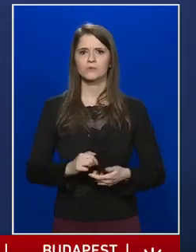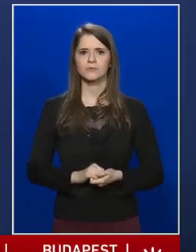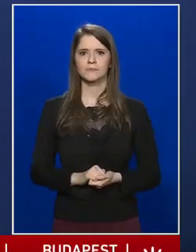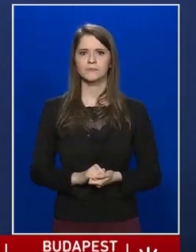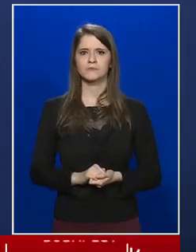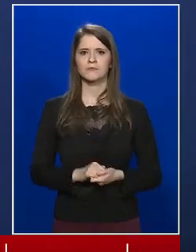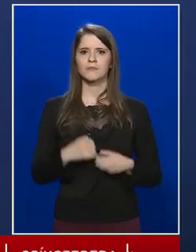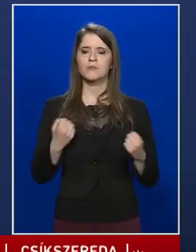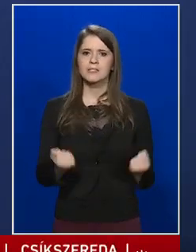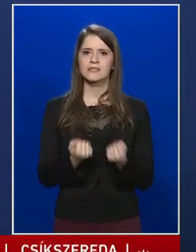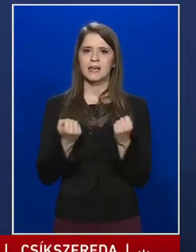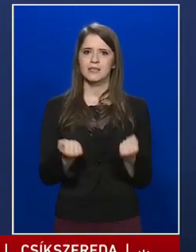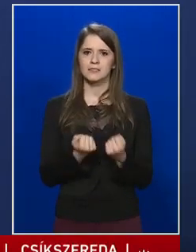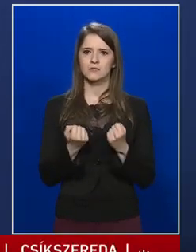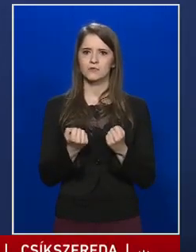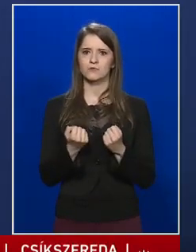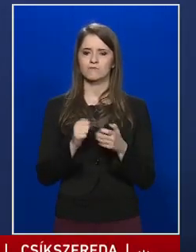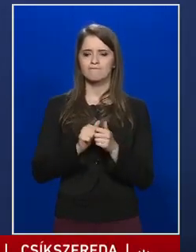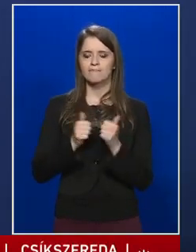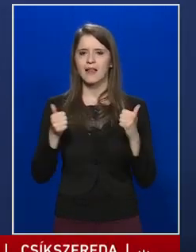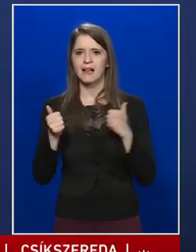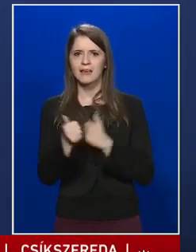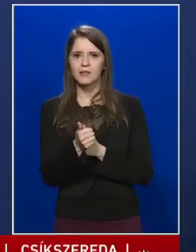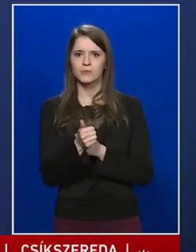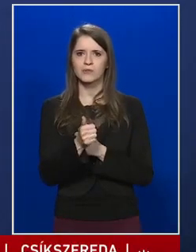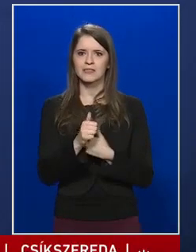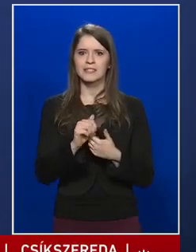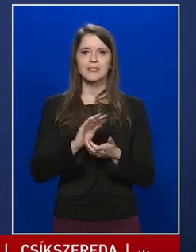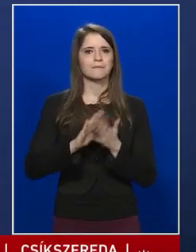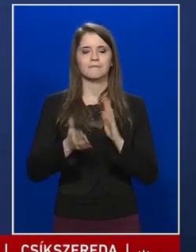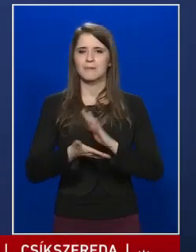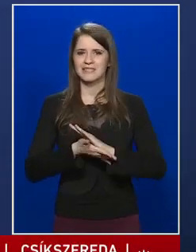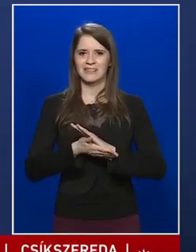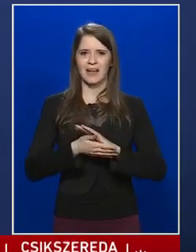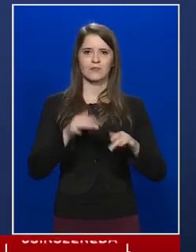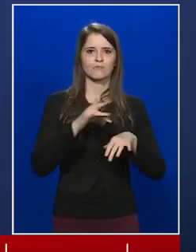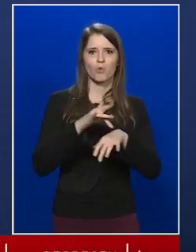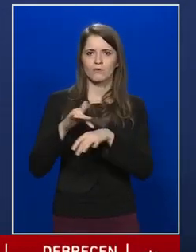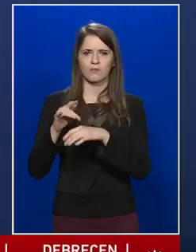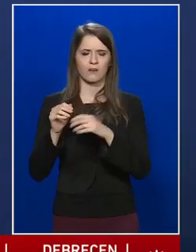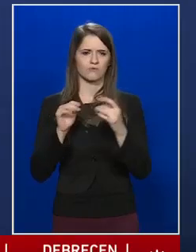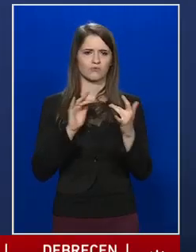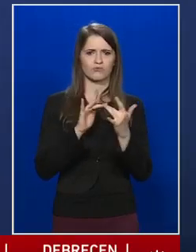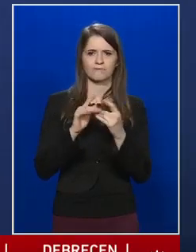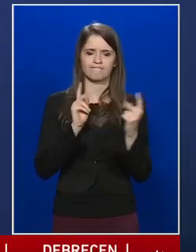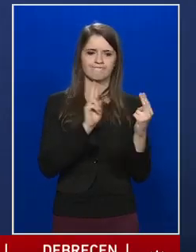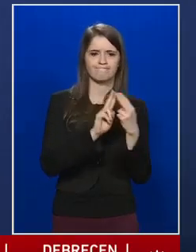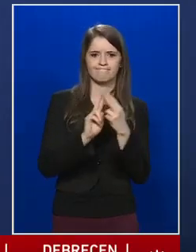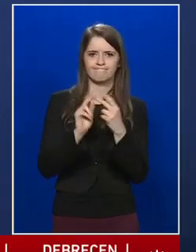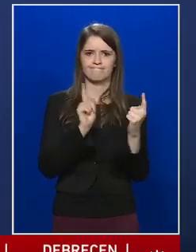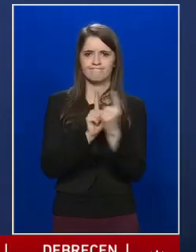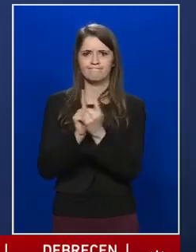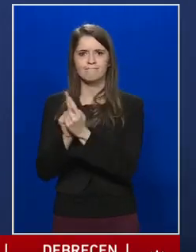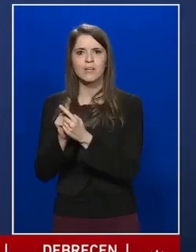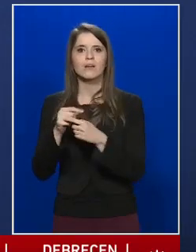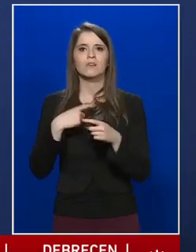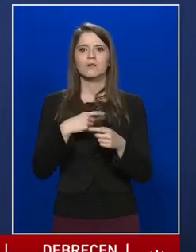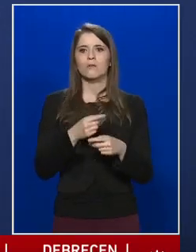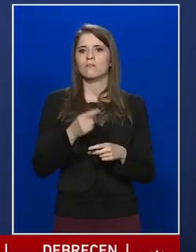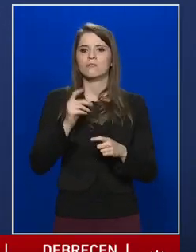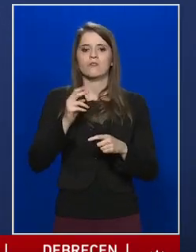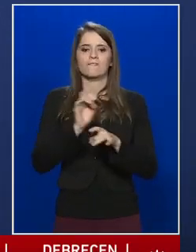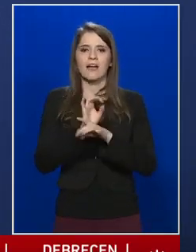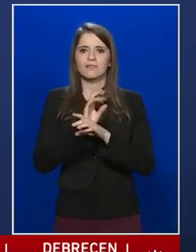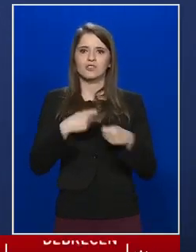igyekszünk elkerülni minden kontaktust, amely során a fertőződés átadása